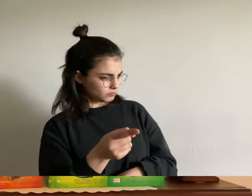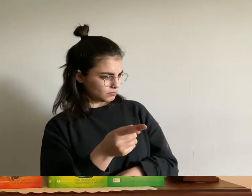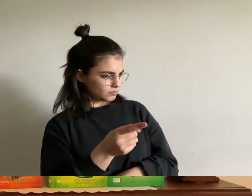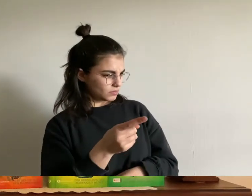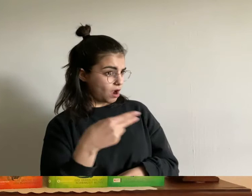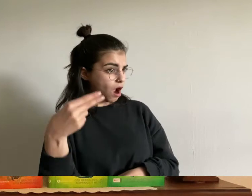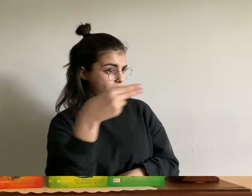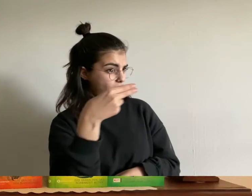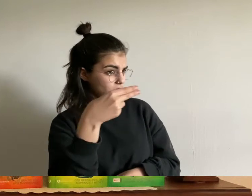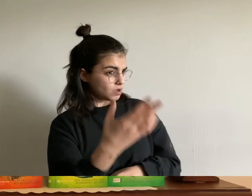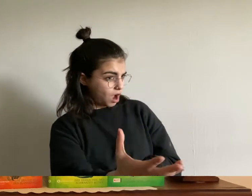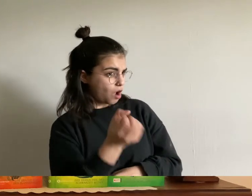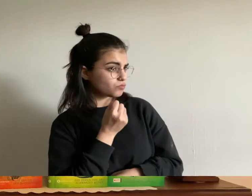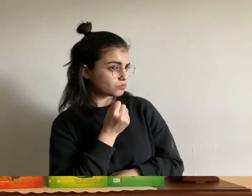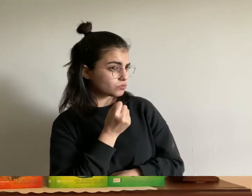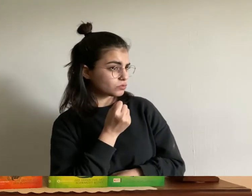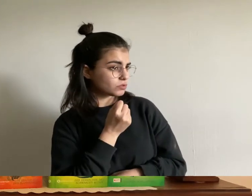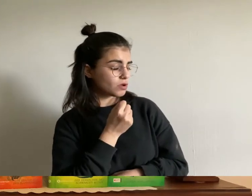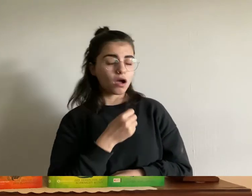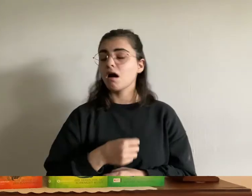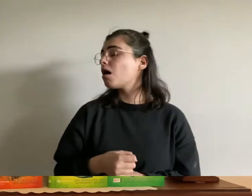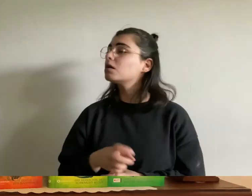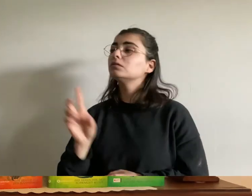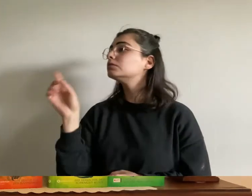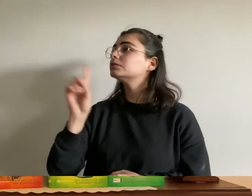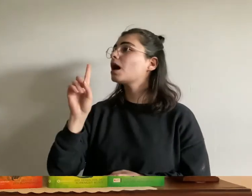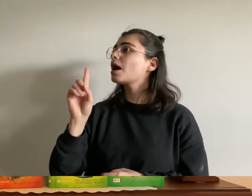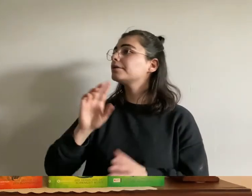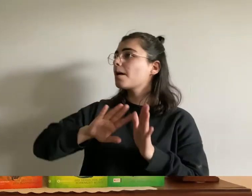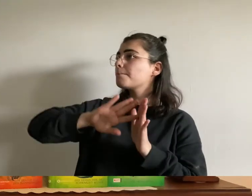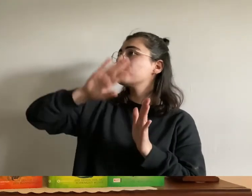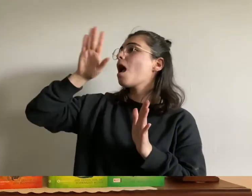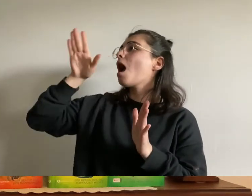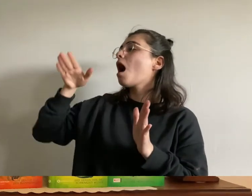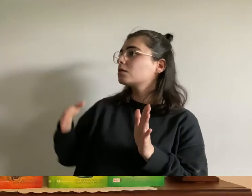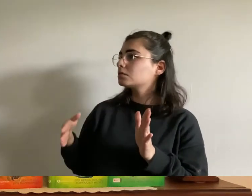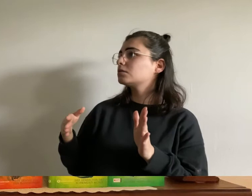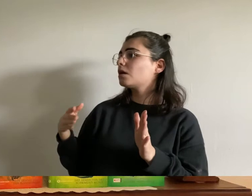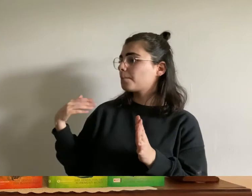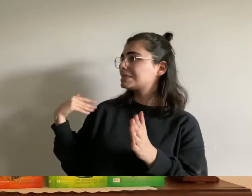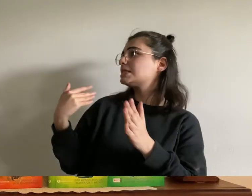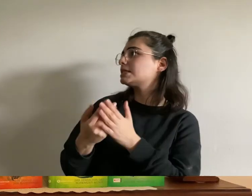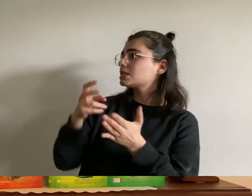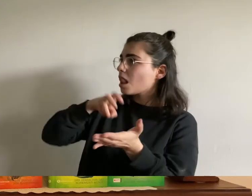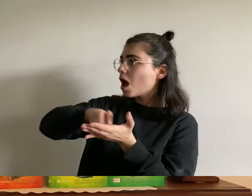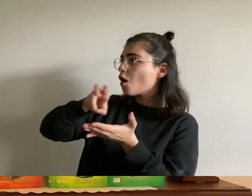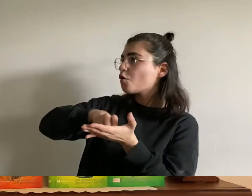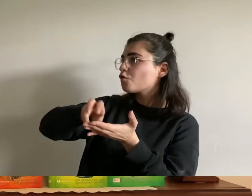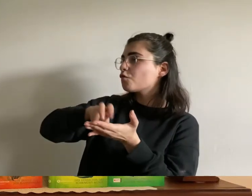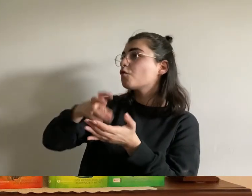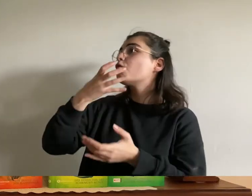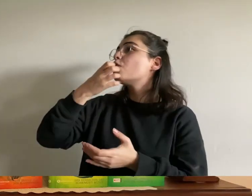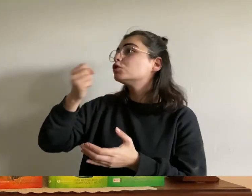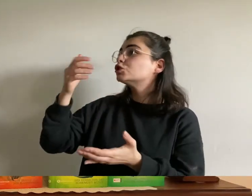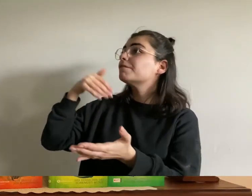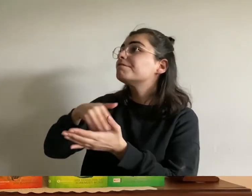nein wir sind über die berge gekommen und wollen weiter zum ostmeer zum ostmeer fragte jossi erschrocken